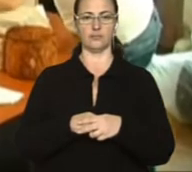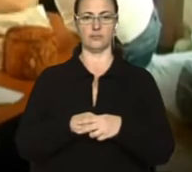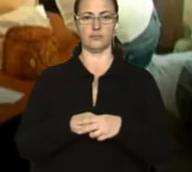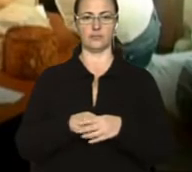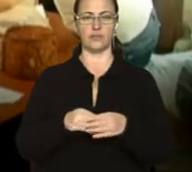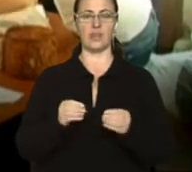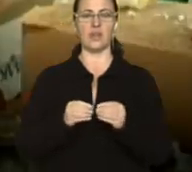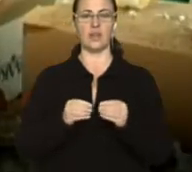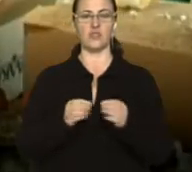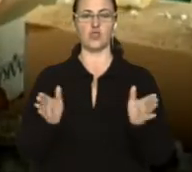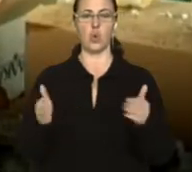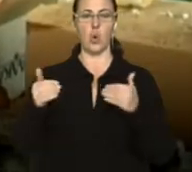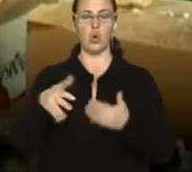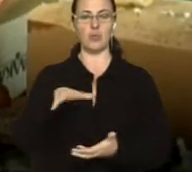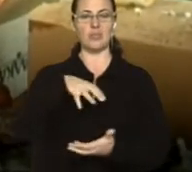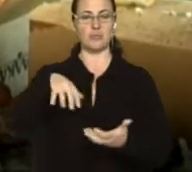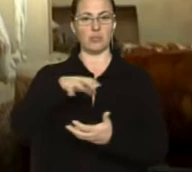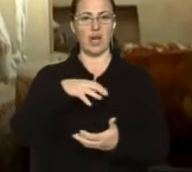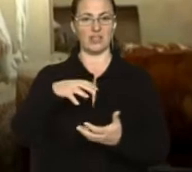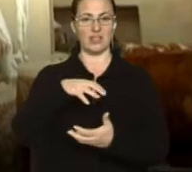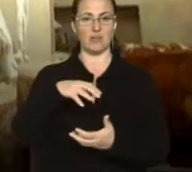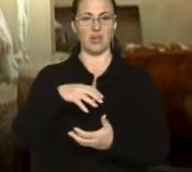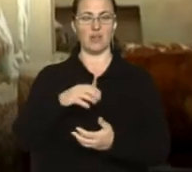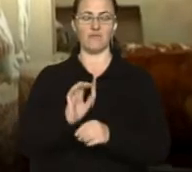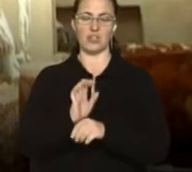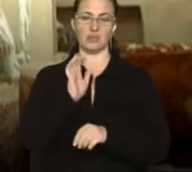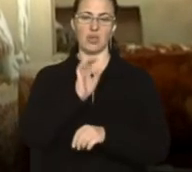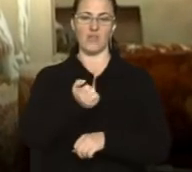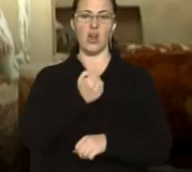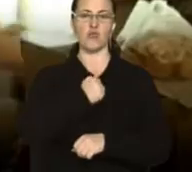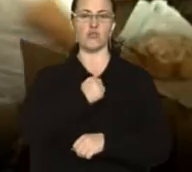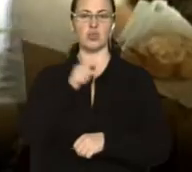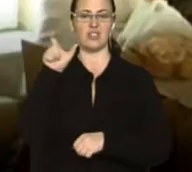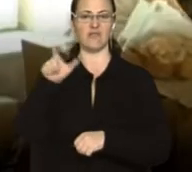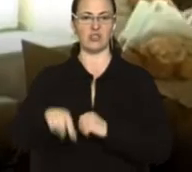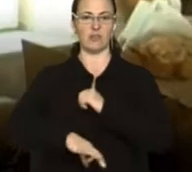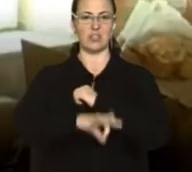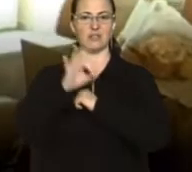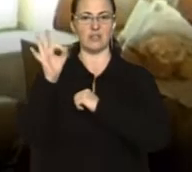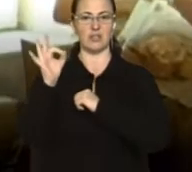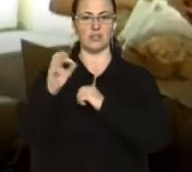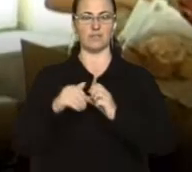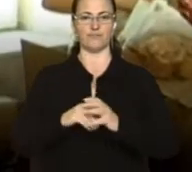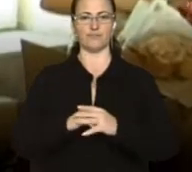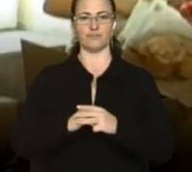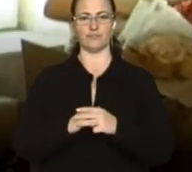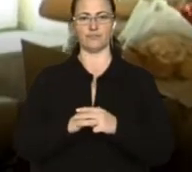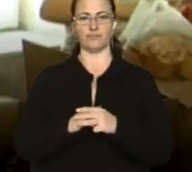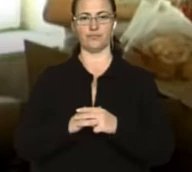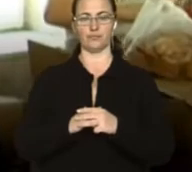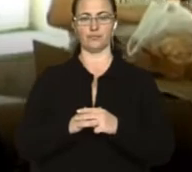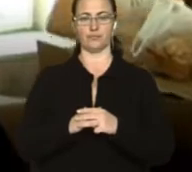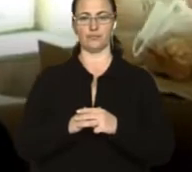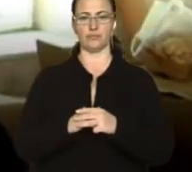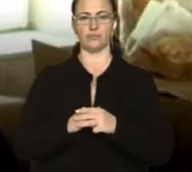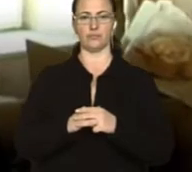Десять коробок із пасками та великодніми стравами львів'яни відправили бійцям на схід. Це найменше, що я можу зробити для